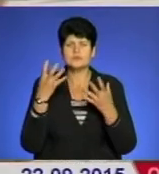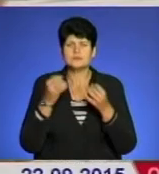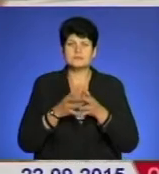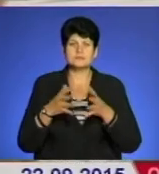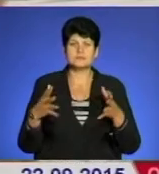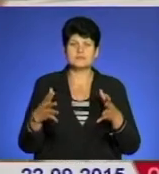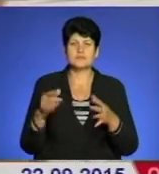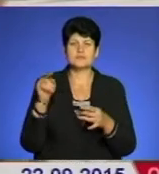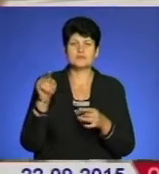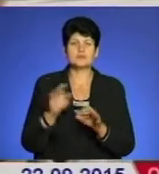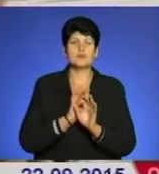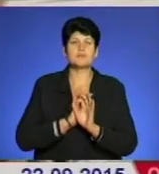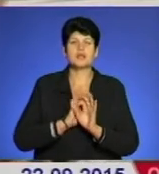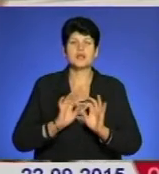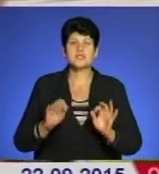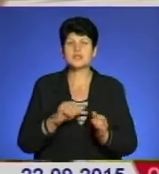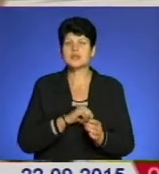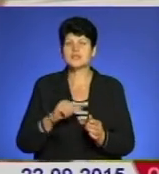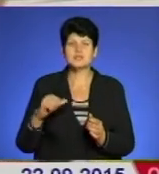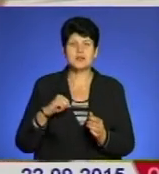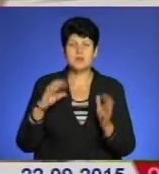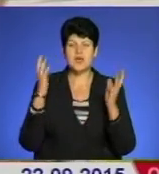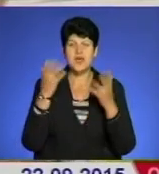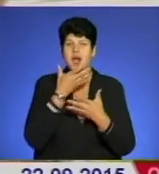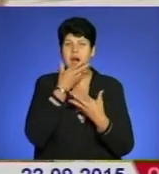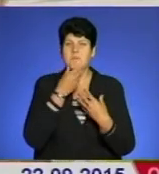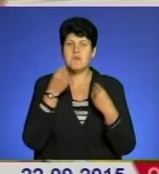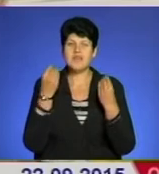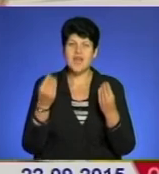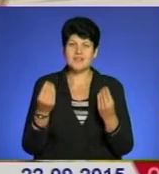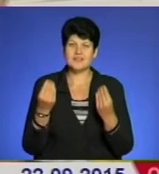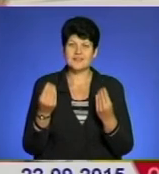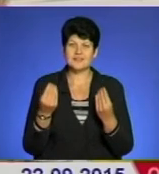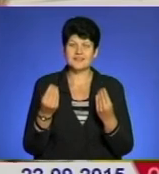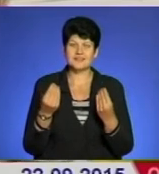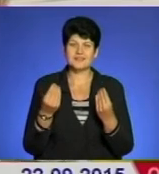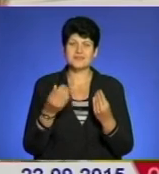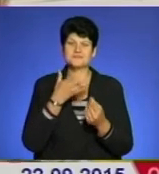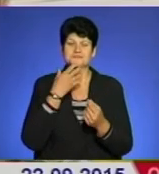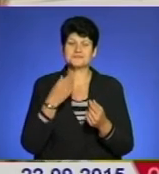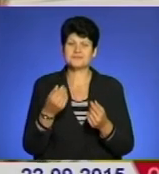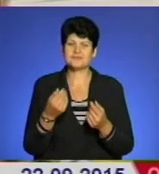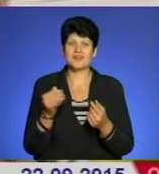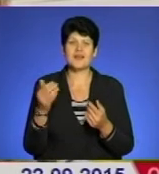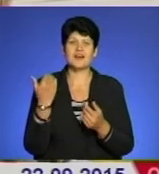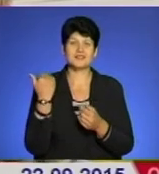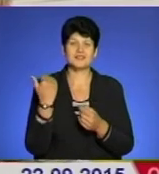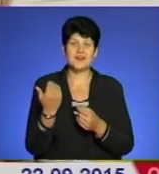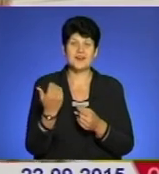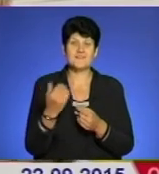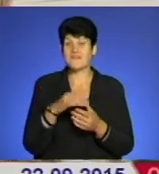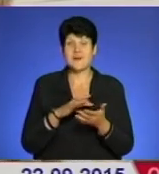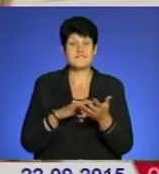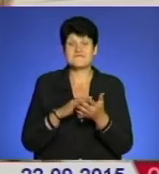За те, що вона прекрасна, найбільшість, вона очарувальна, вона